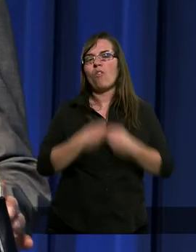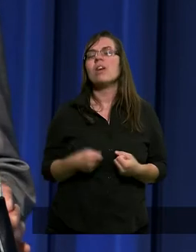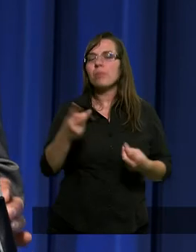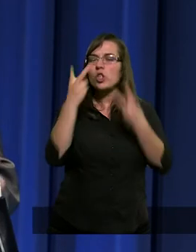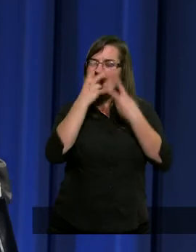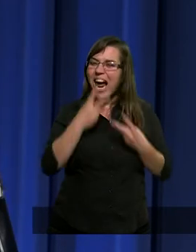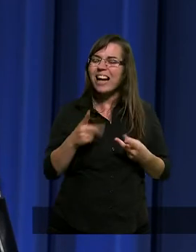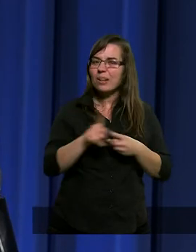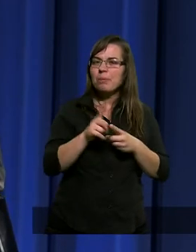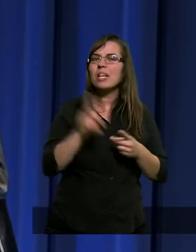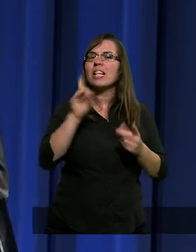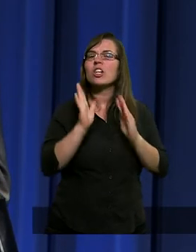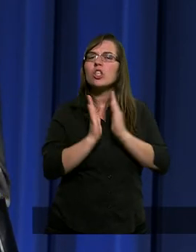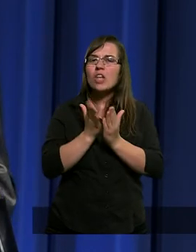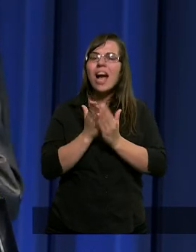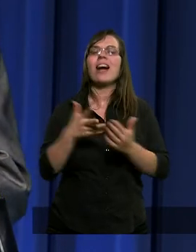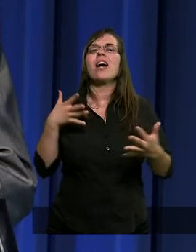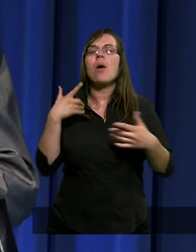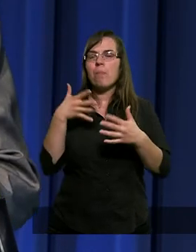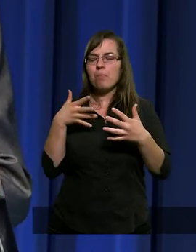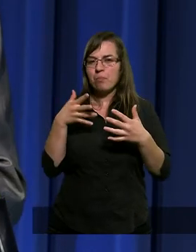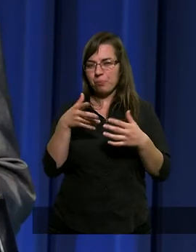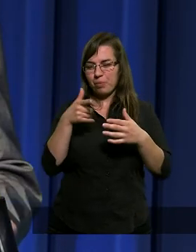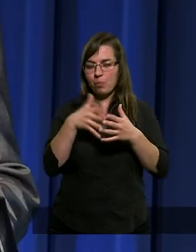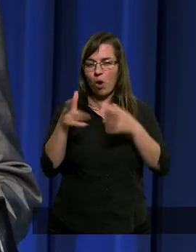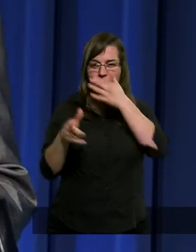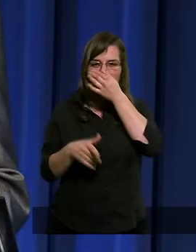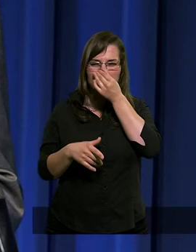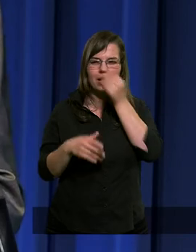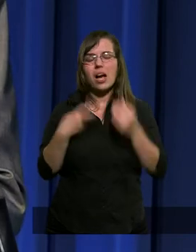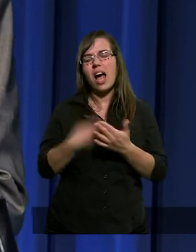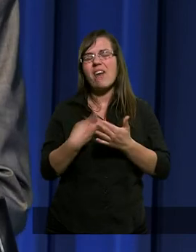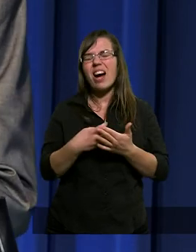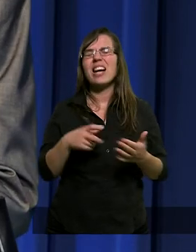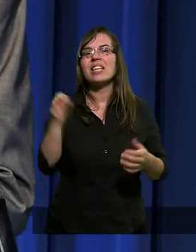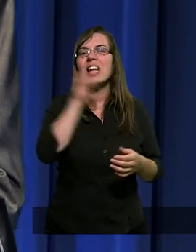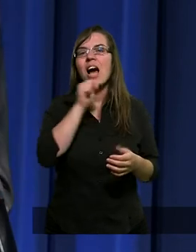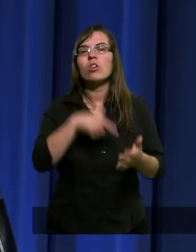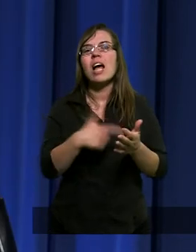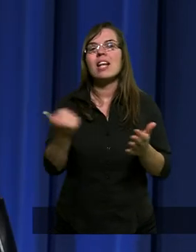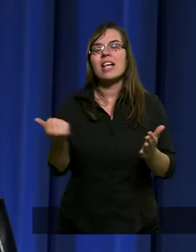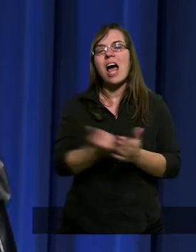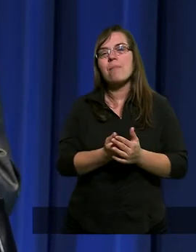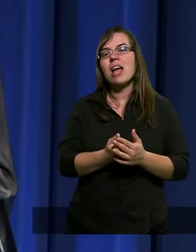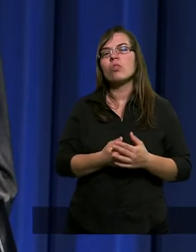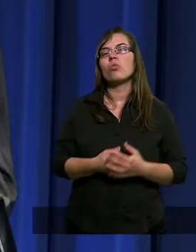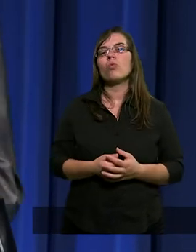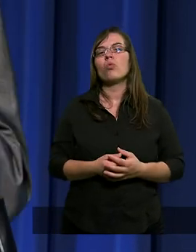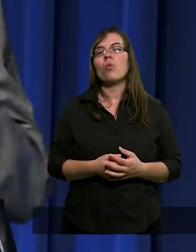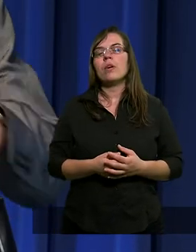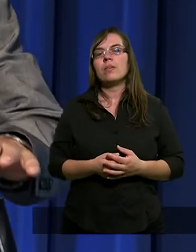czytaliśmy w księgi z księgi proka z Ewangelii Starego Testamentu